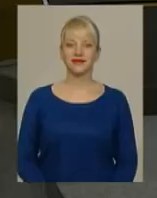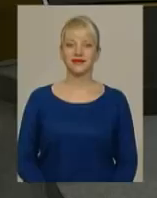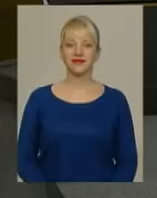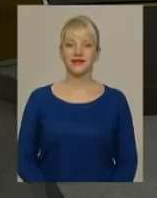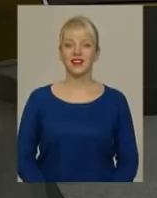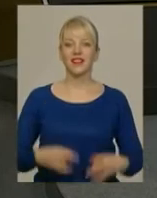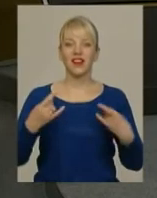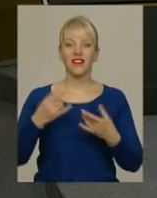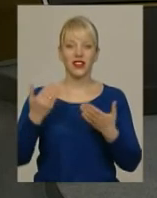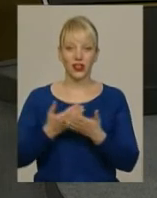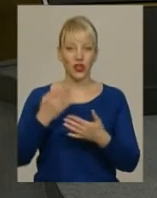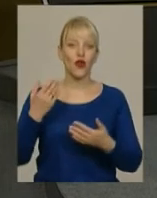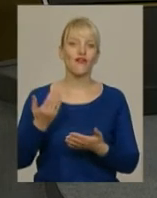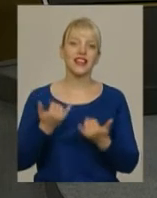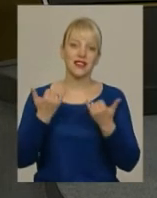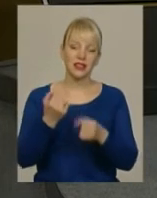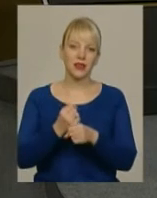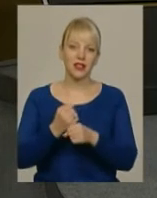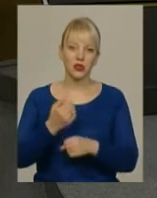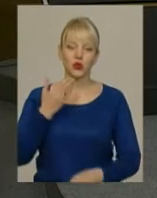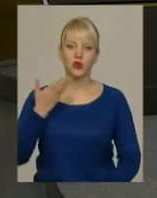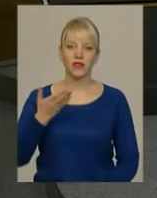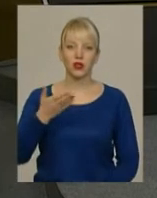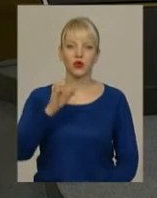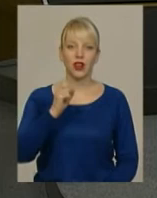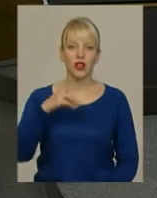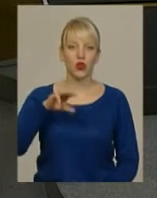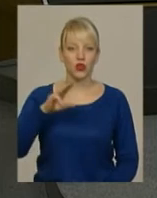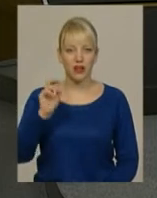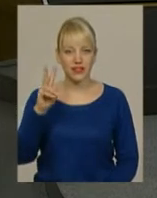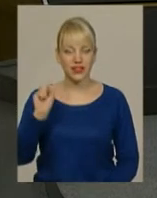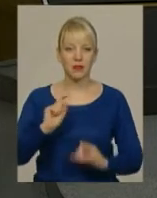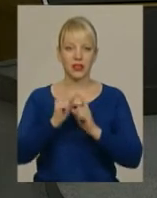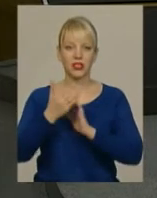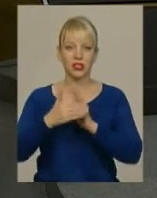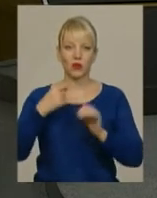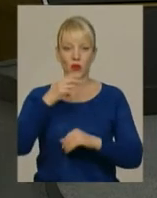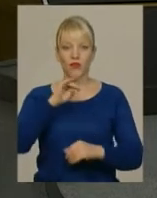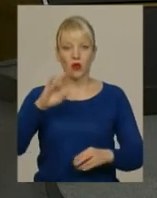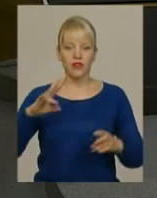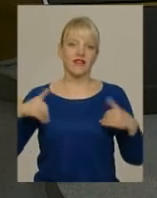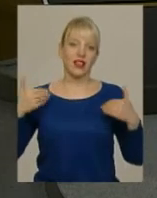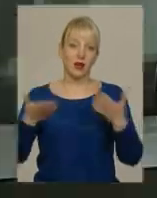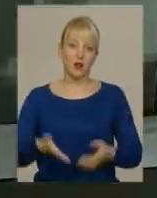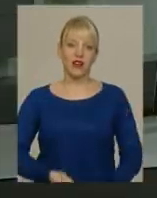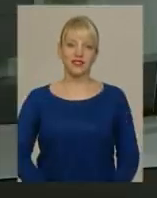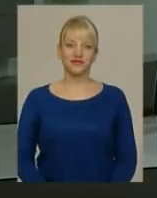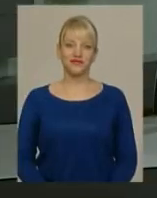В ефірі новини. В студії для вас працюють ведуча Ярослава Антошевська, перекладач на жестову мову Оксана Фіновська. Ми вітаємо вас.